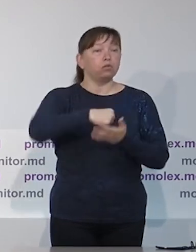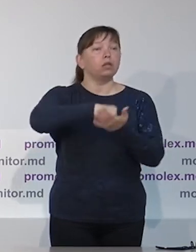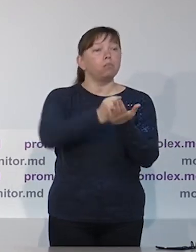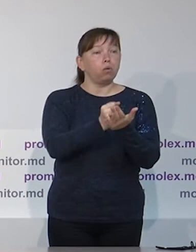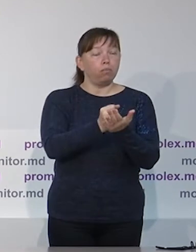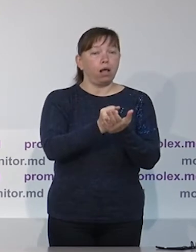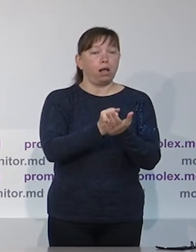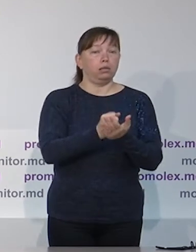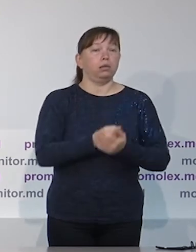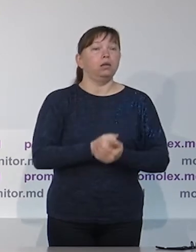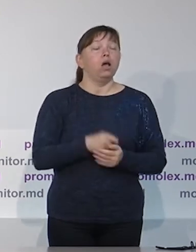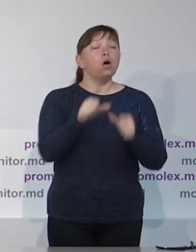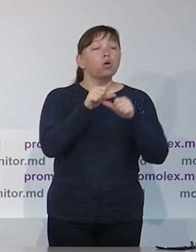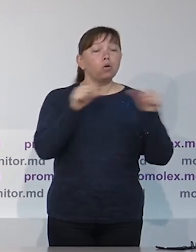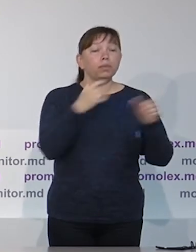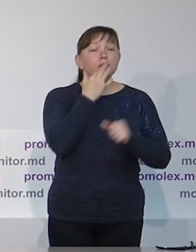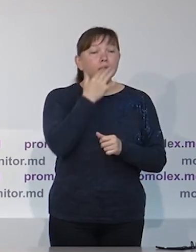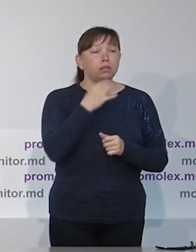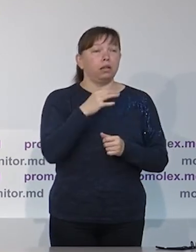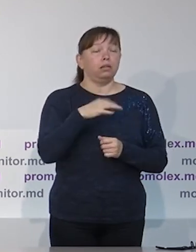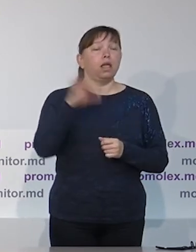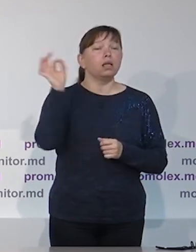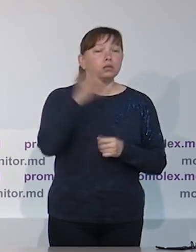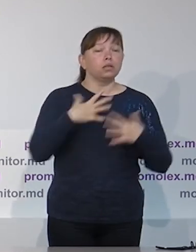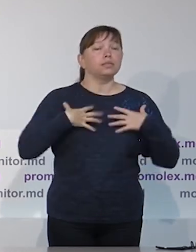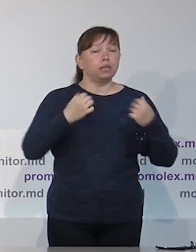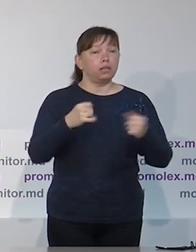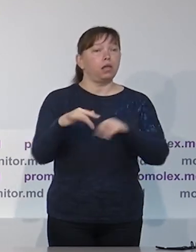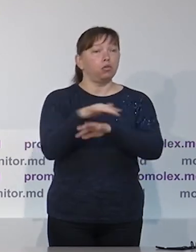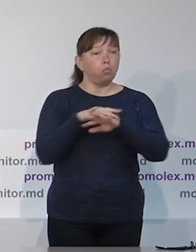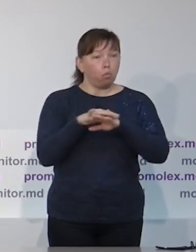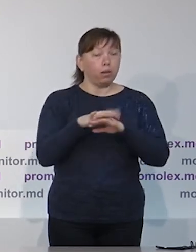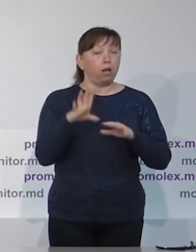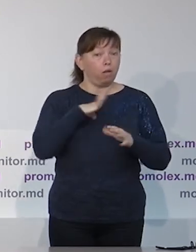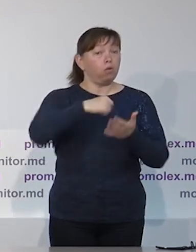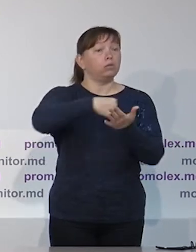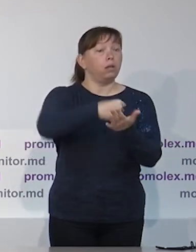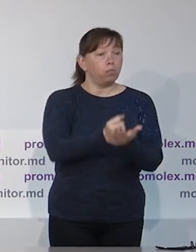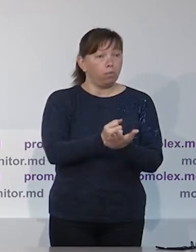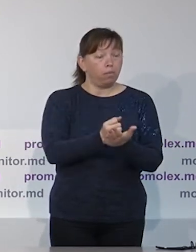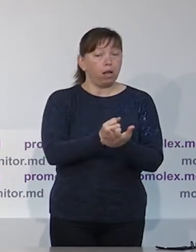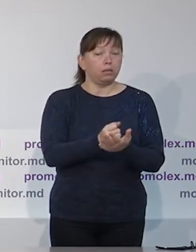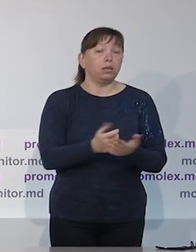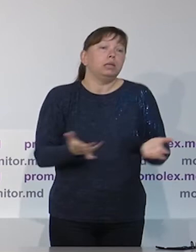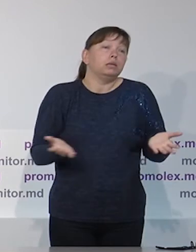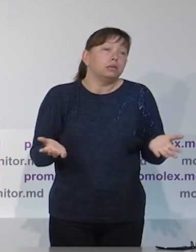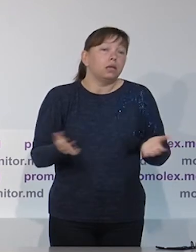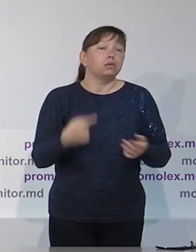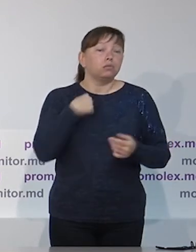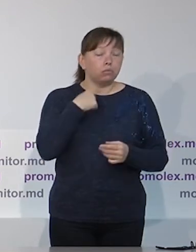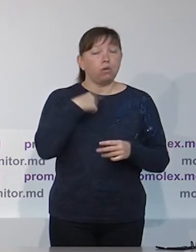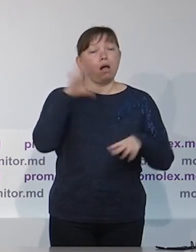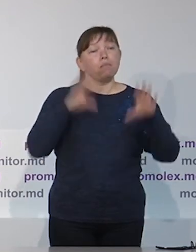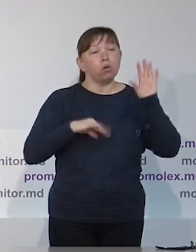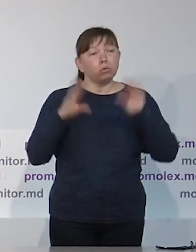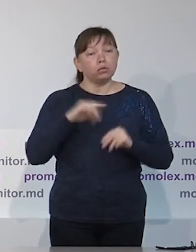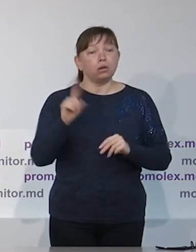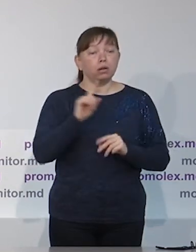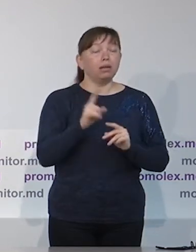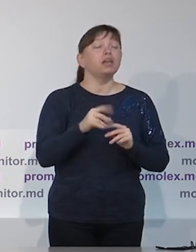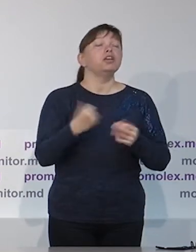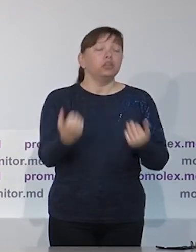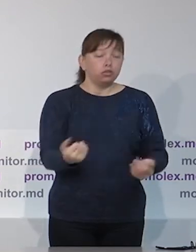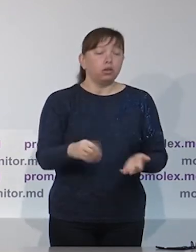эту инструкцию на предыдущих выборах, она была принята чрезвычайной, национальной